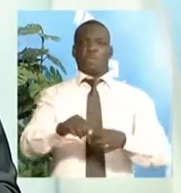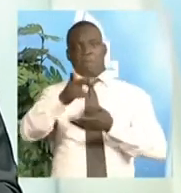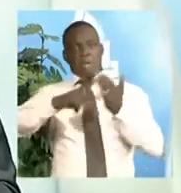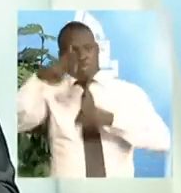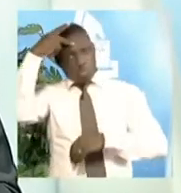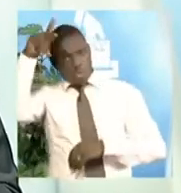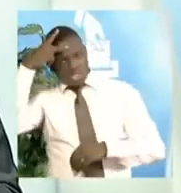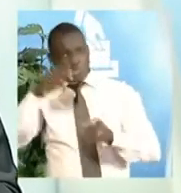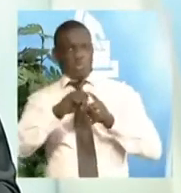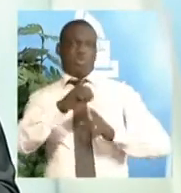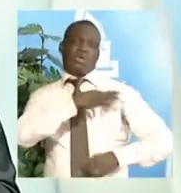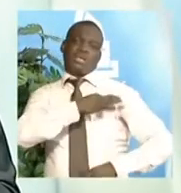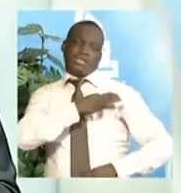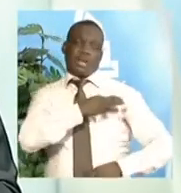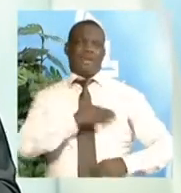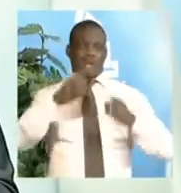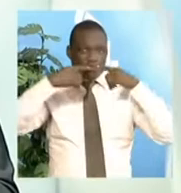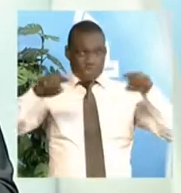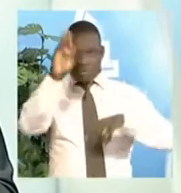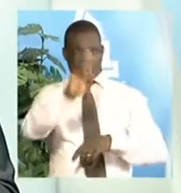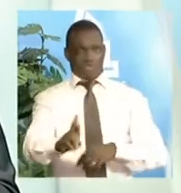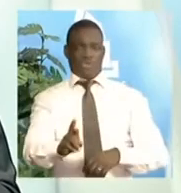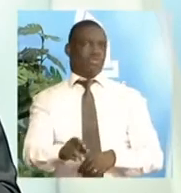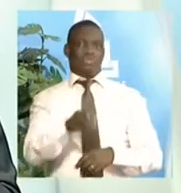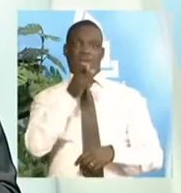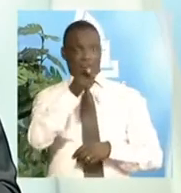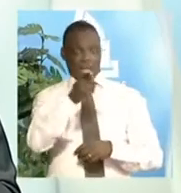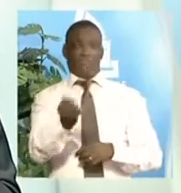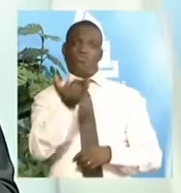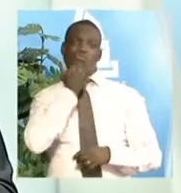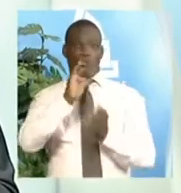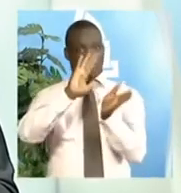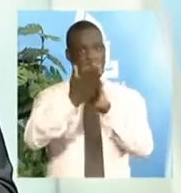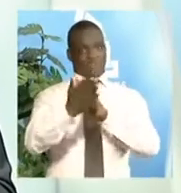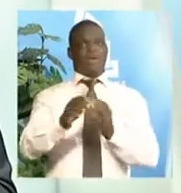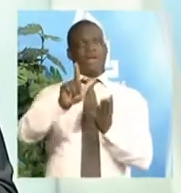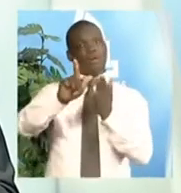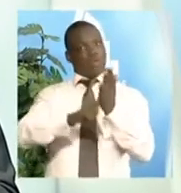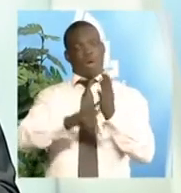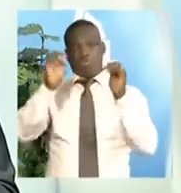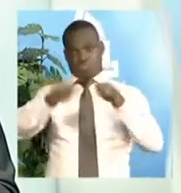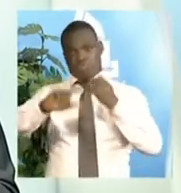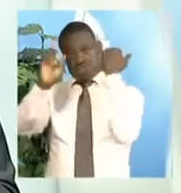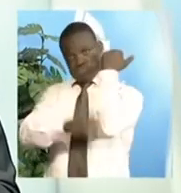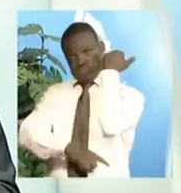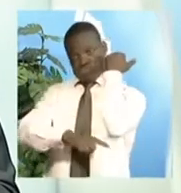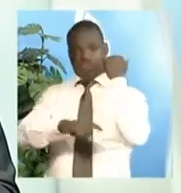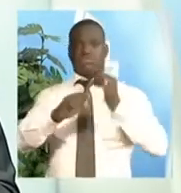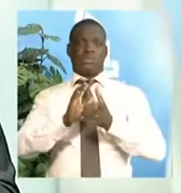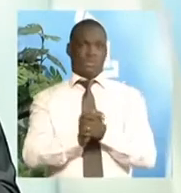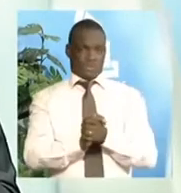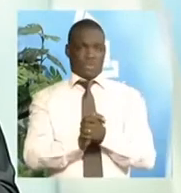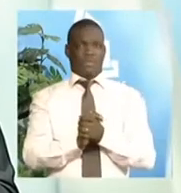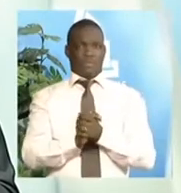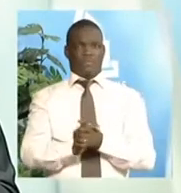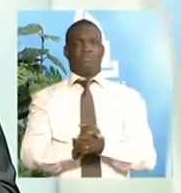politique ou d'un candidat. Le faisant, ils se mettent en marge de la loi. Ils sont donc susceptibles d'être poursuivis. Sur plainte, bien entendu, de